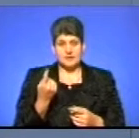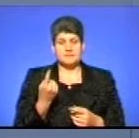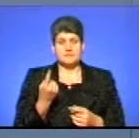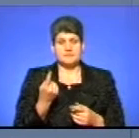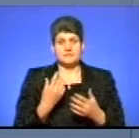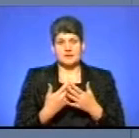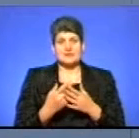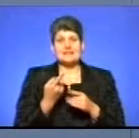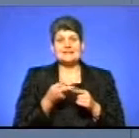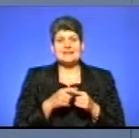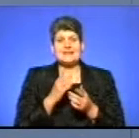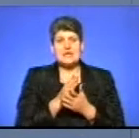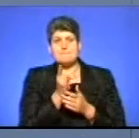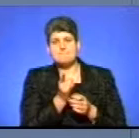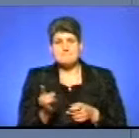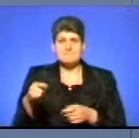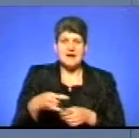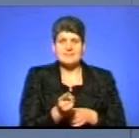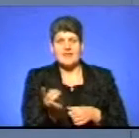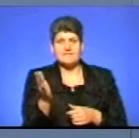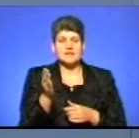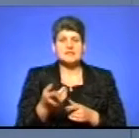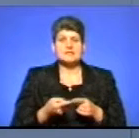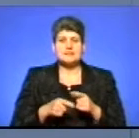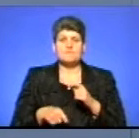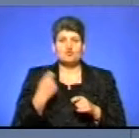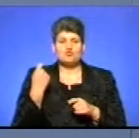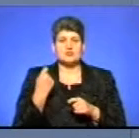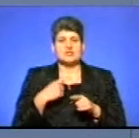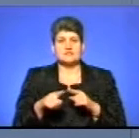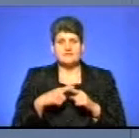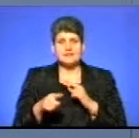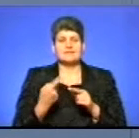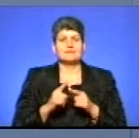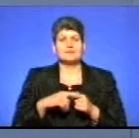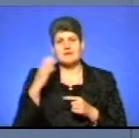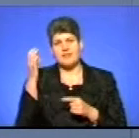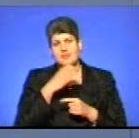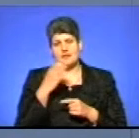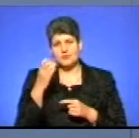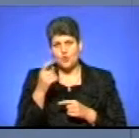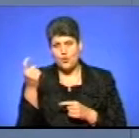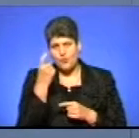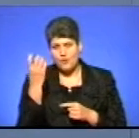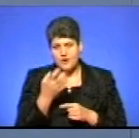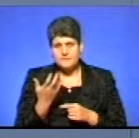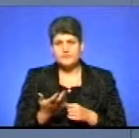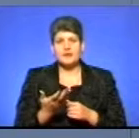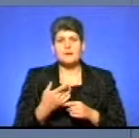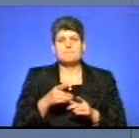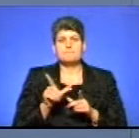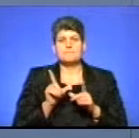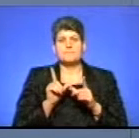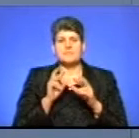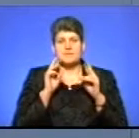маневреність, це є порушення швидкості, це є алкогольне сп'яніння, періст, перехрест і недотримування